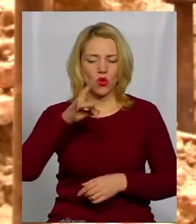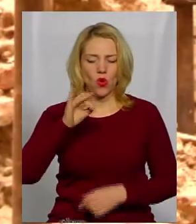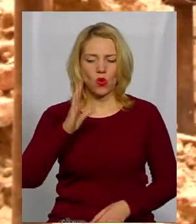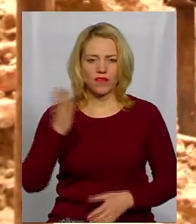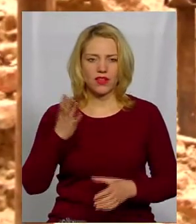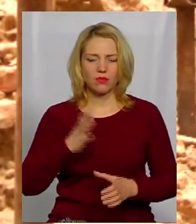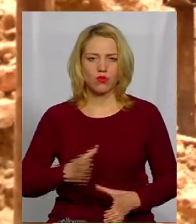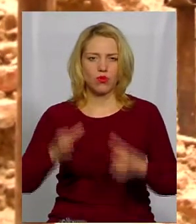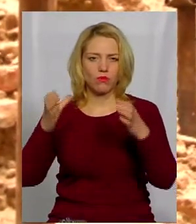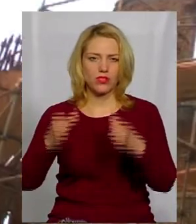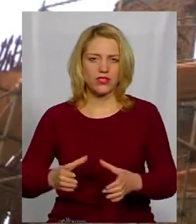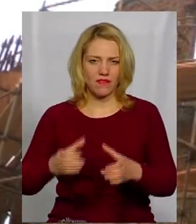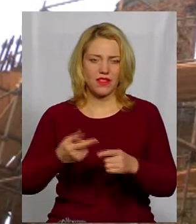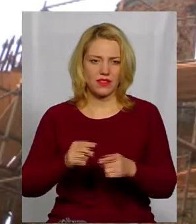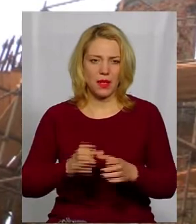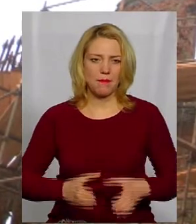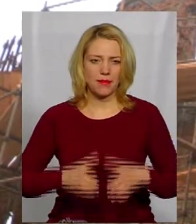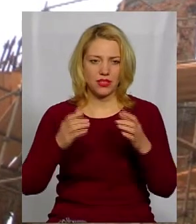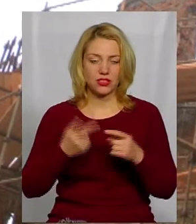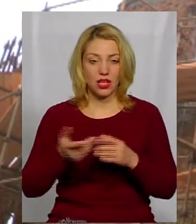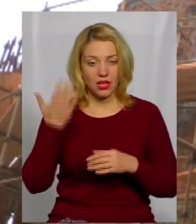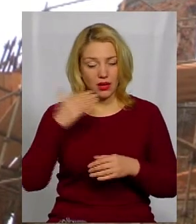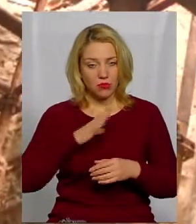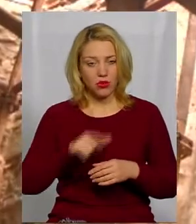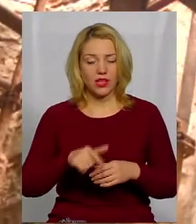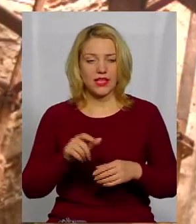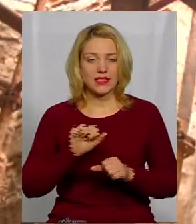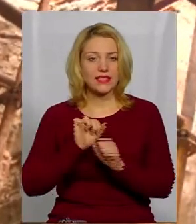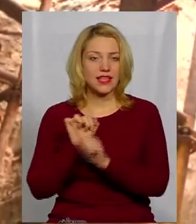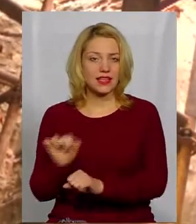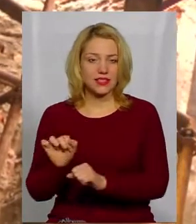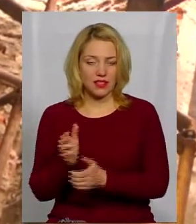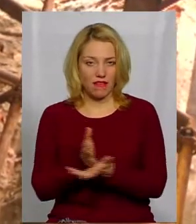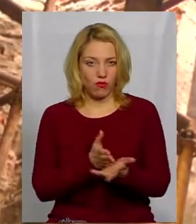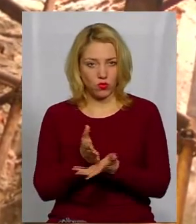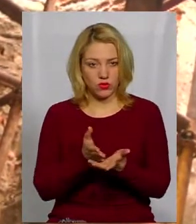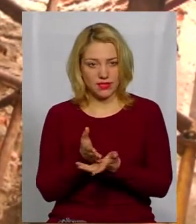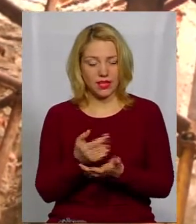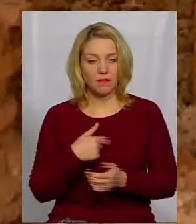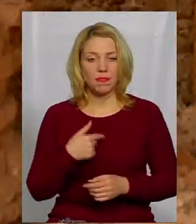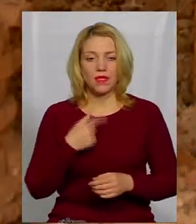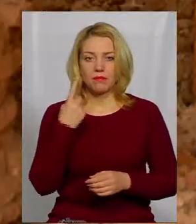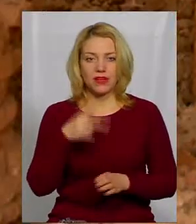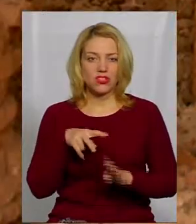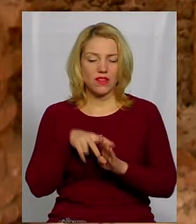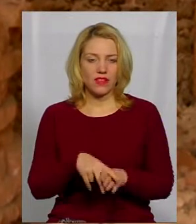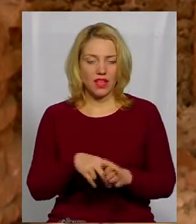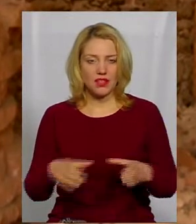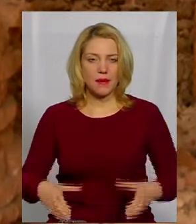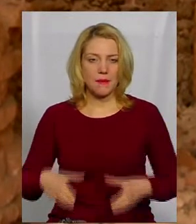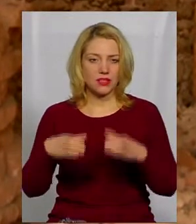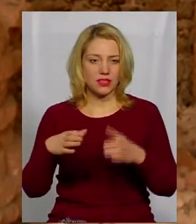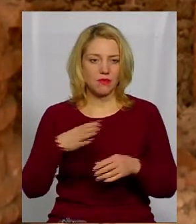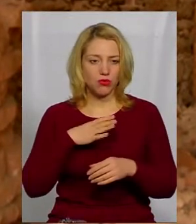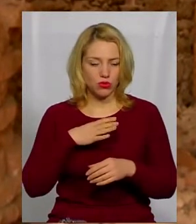башта. Віктор Вєтров додає, спершу башта мала захисну функцію. Ми вважаємо, що перше навантаження башти, безумовно,